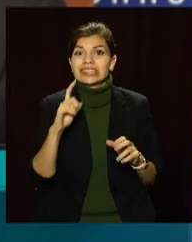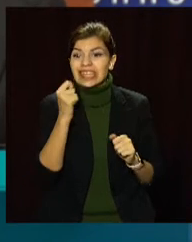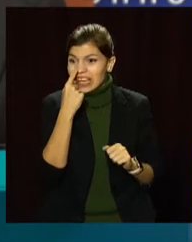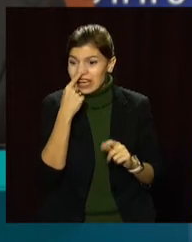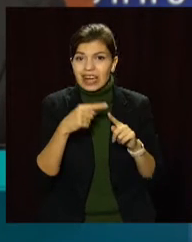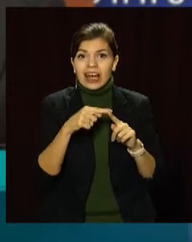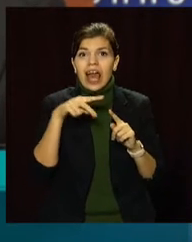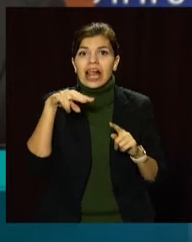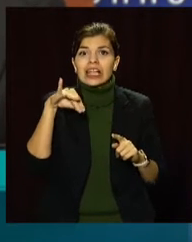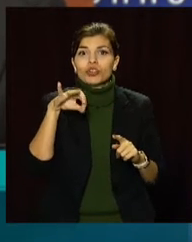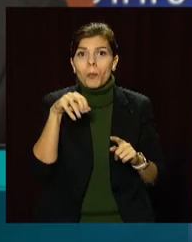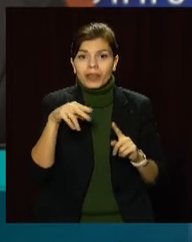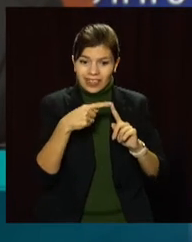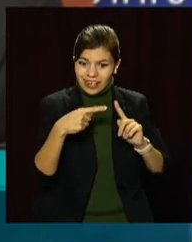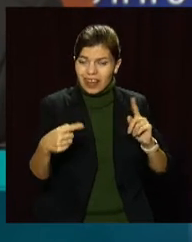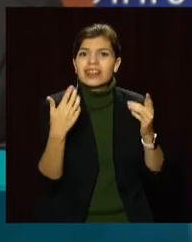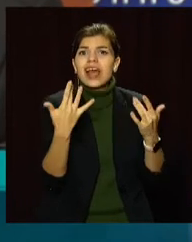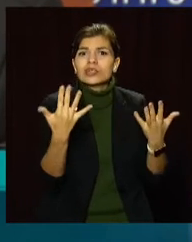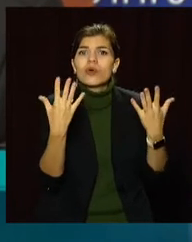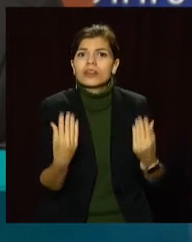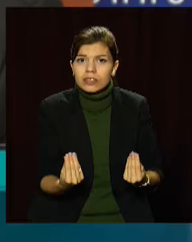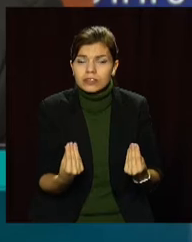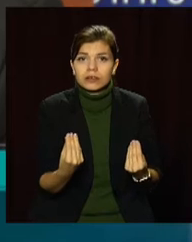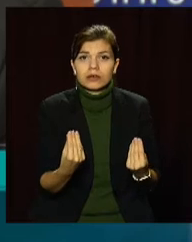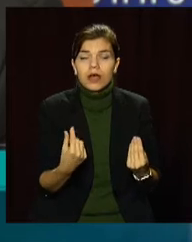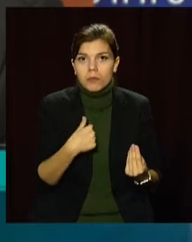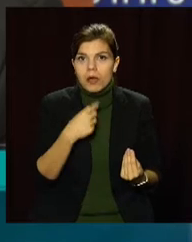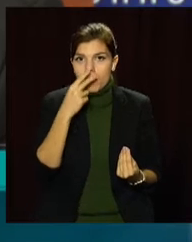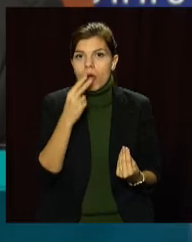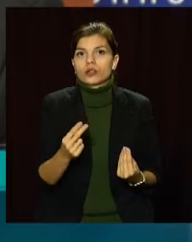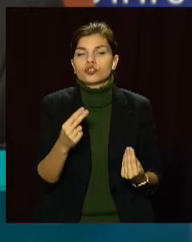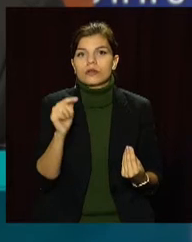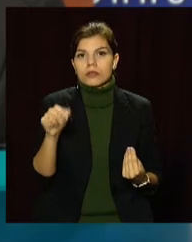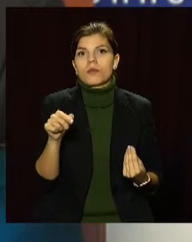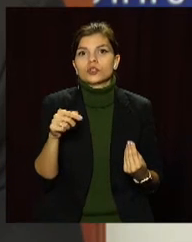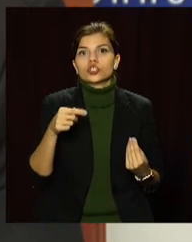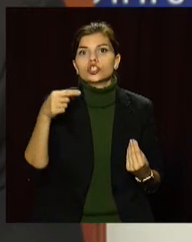листопад, за ці декілька днів, ми бачимо там